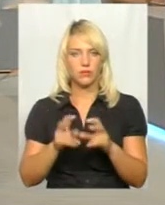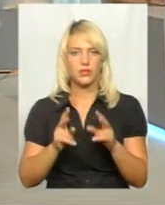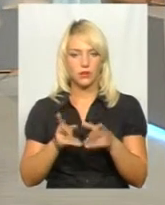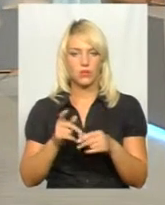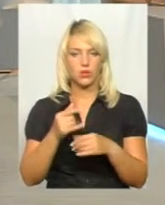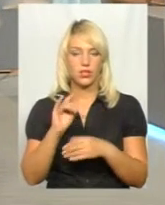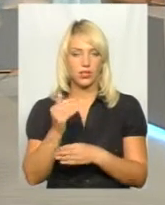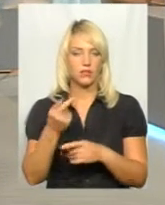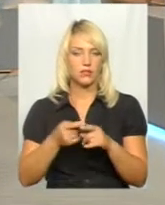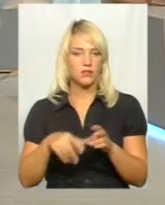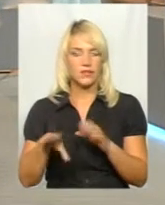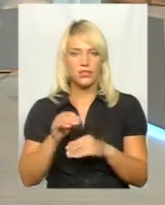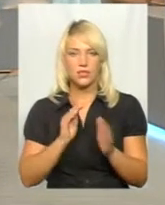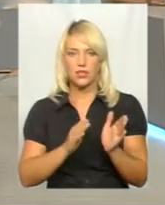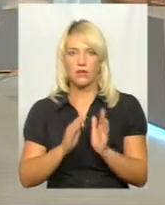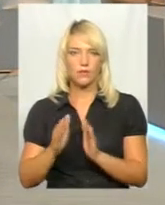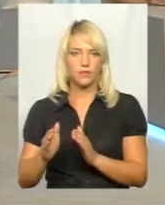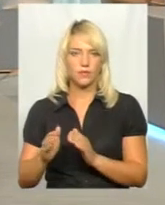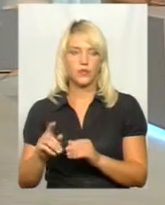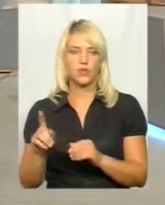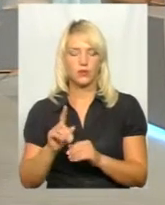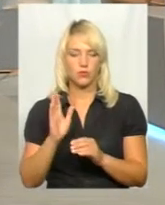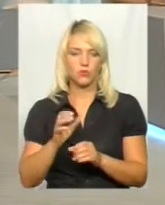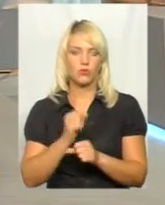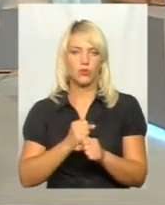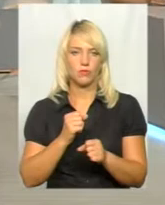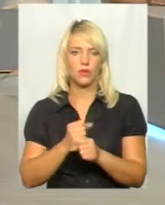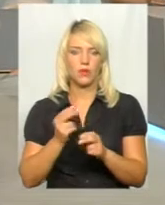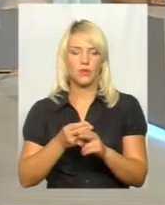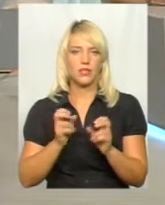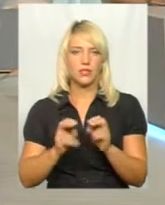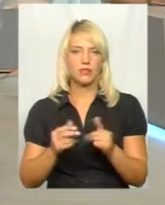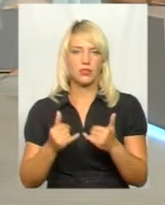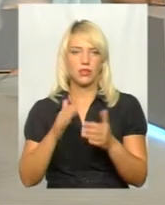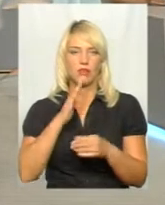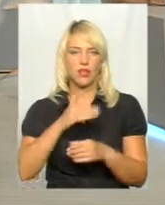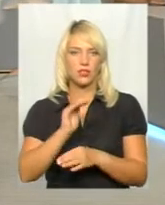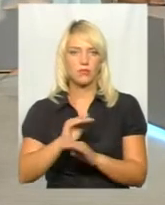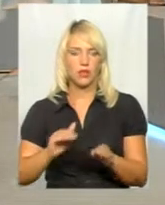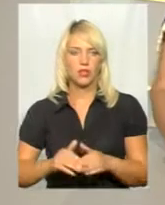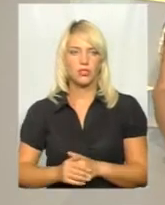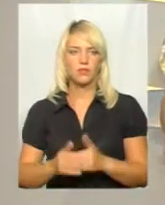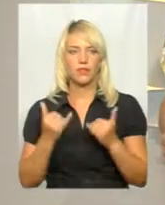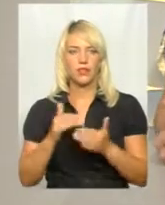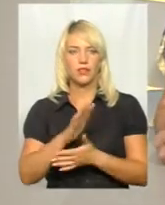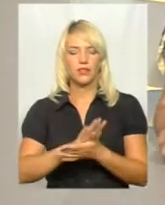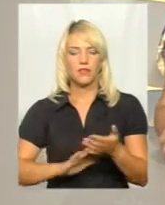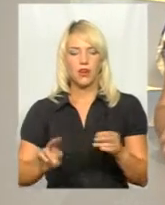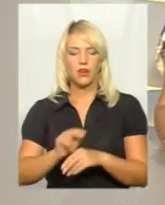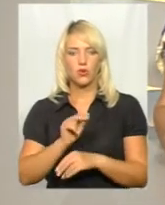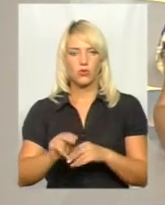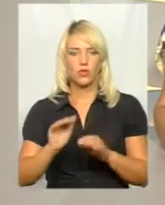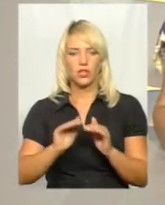Оце все ми зараз приводимо до ладу і зробимо його безпечним для нашої малечі. Нині триває реконструкція